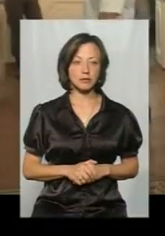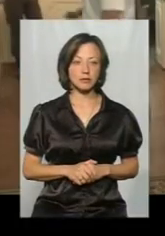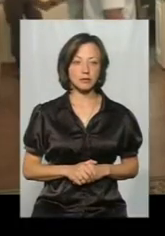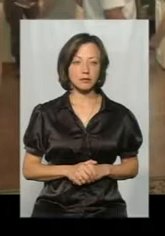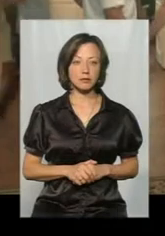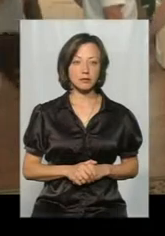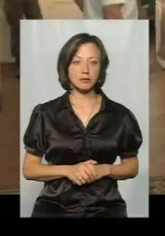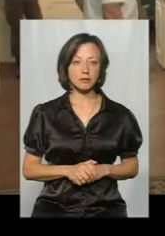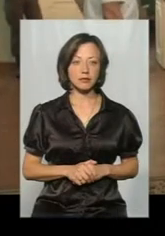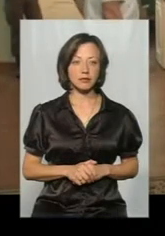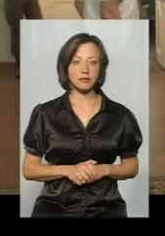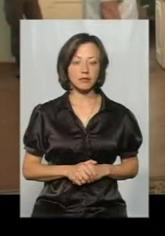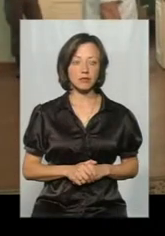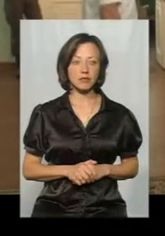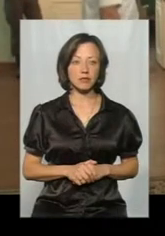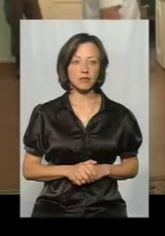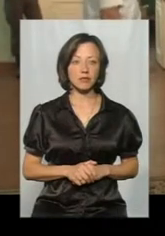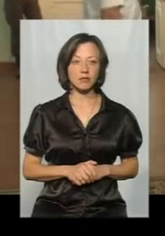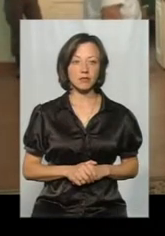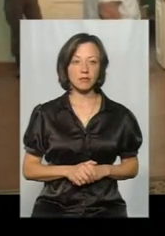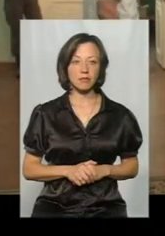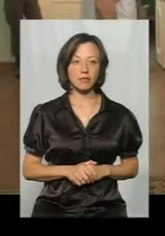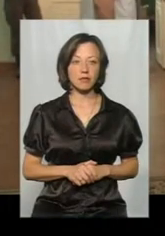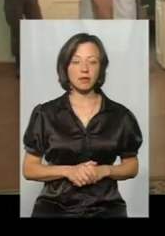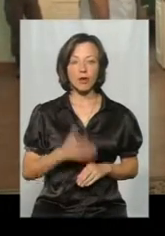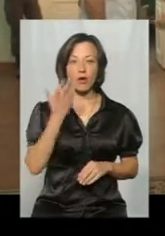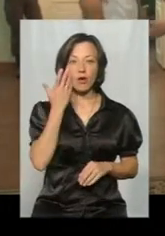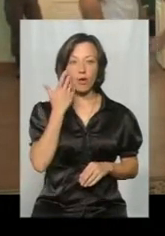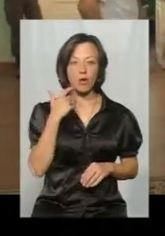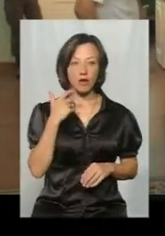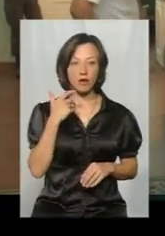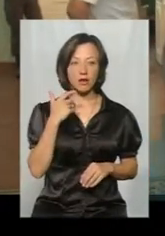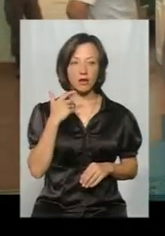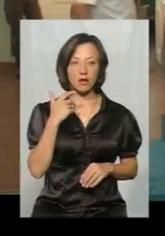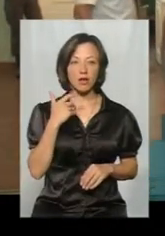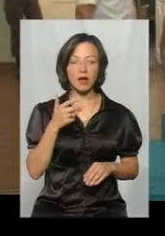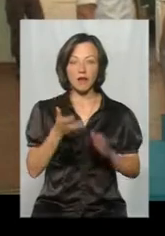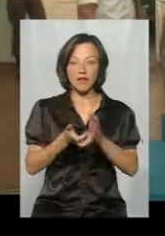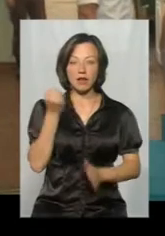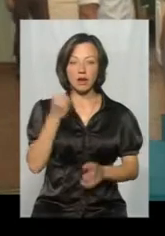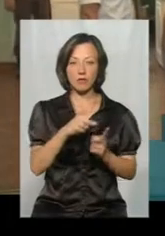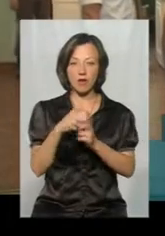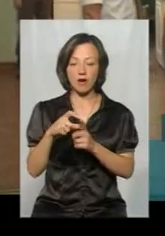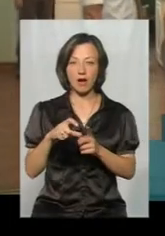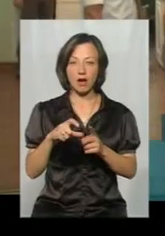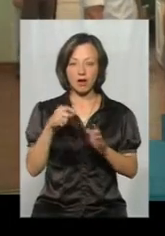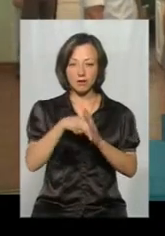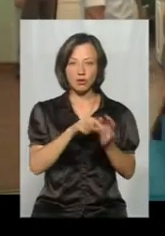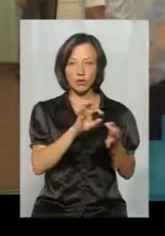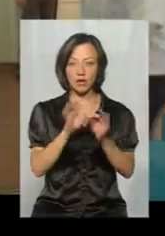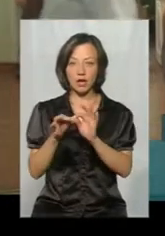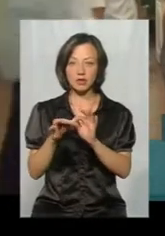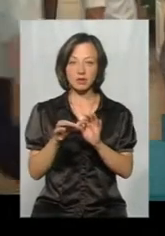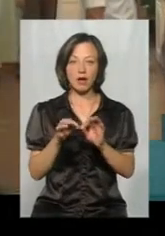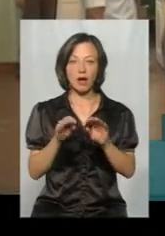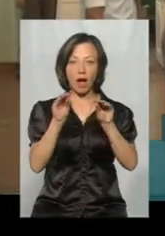Але коли, я хочу сказати, видирають, вибачте, слова з контексту або з акту беруть тільки те,